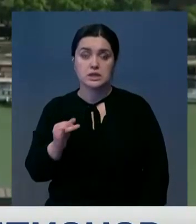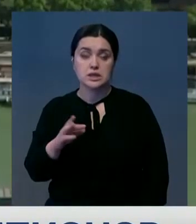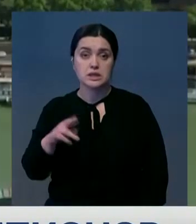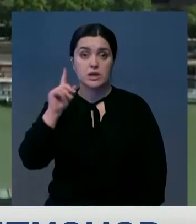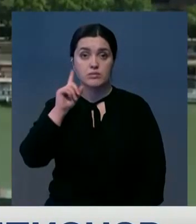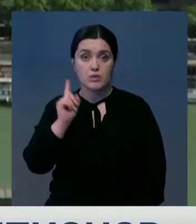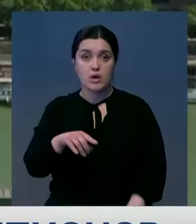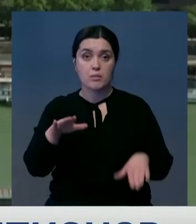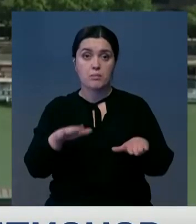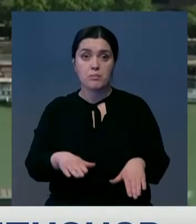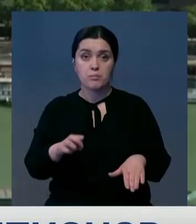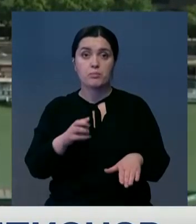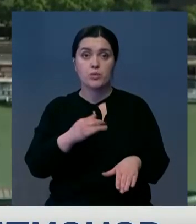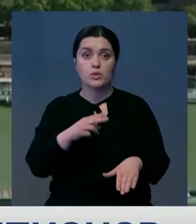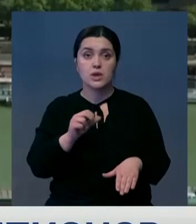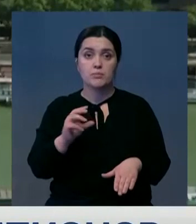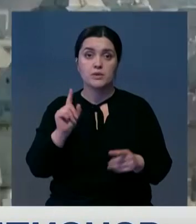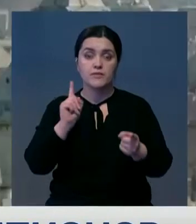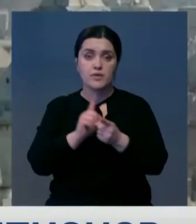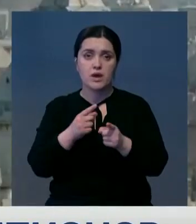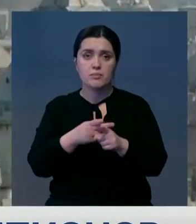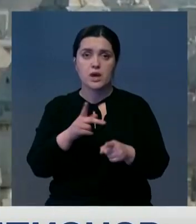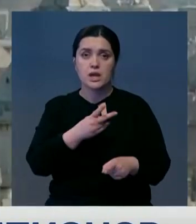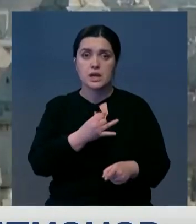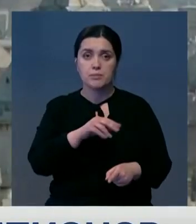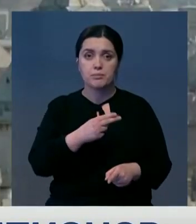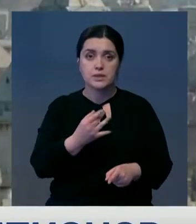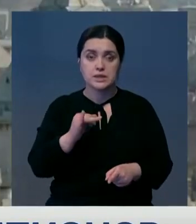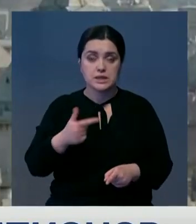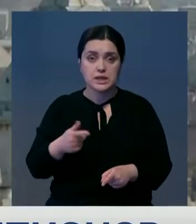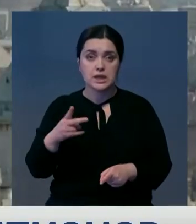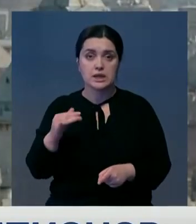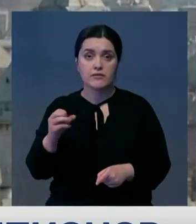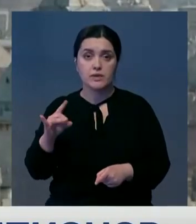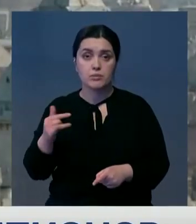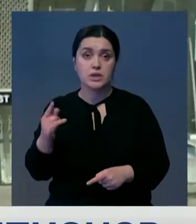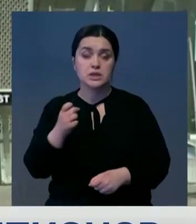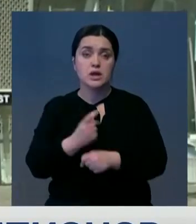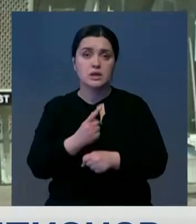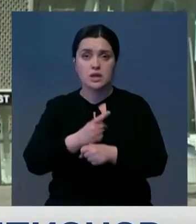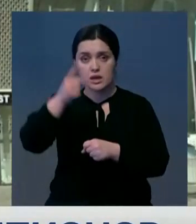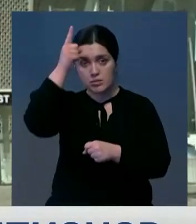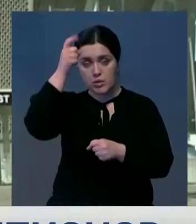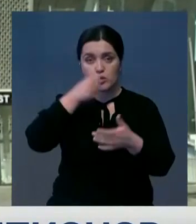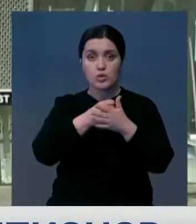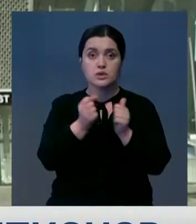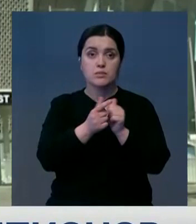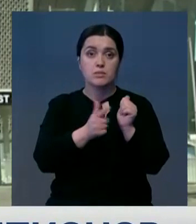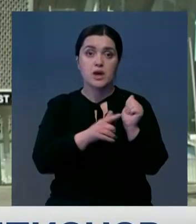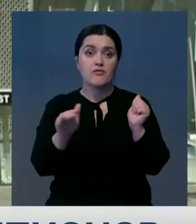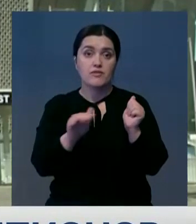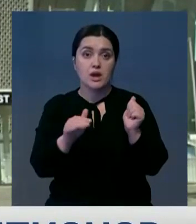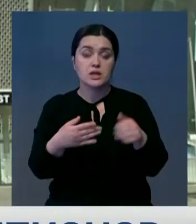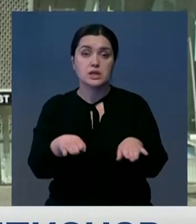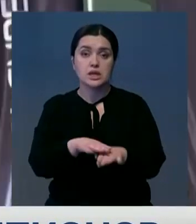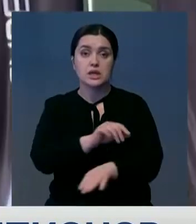проведении в Будапеште другой встречи Лейпцига и Ливерпуля. Решение приняли из-за введенных ограничений в Германии. До 17 февраля